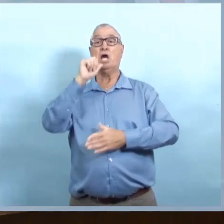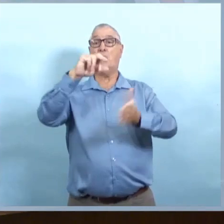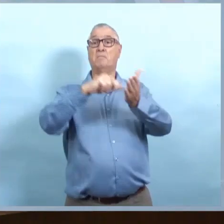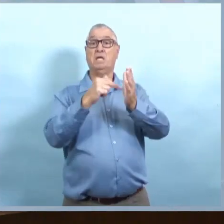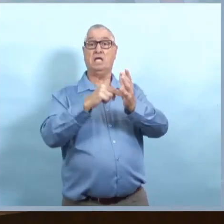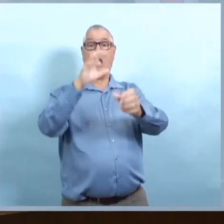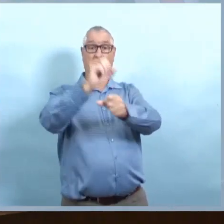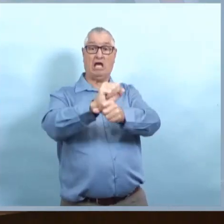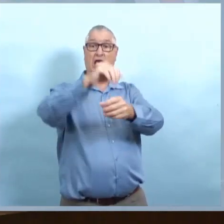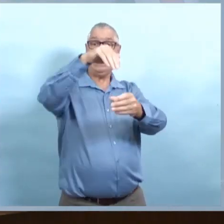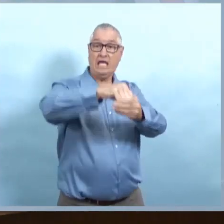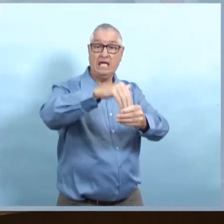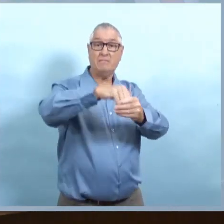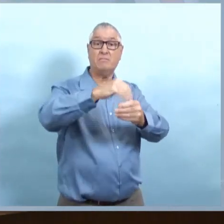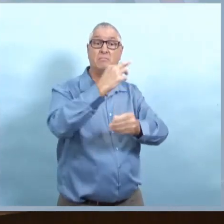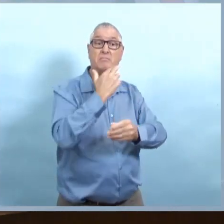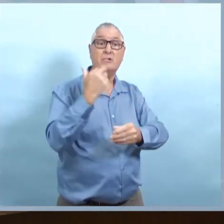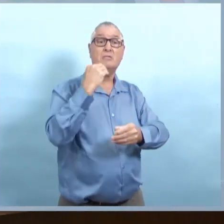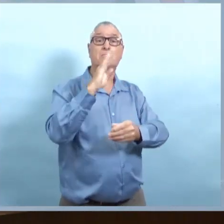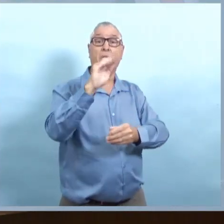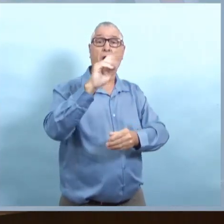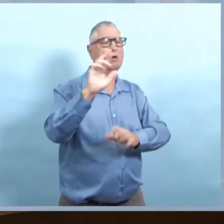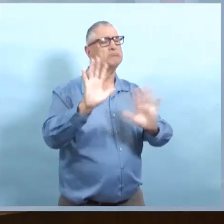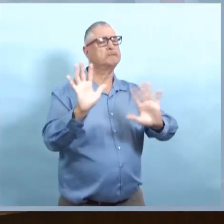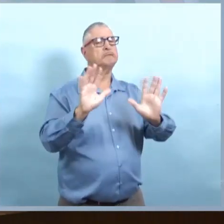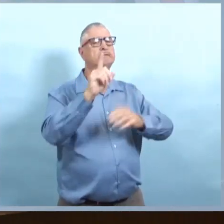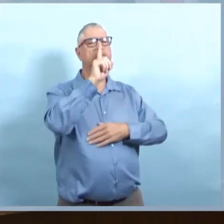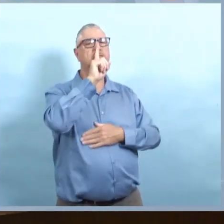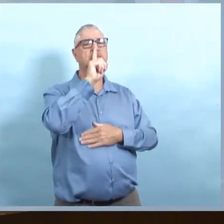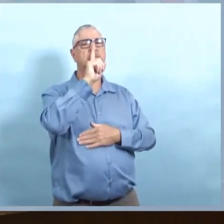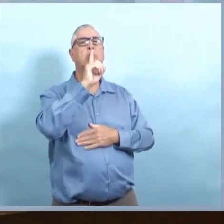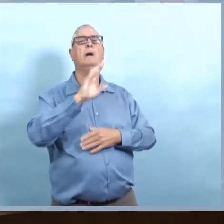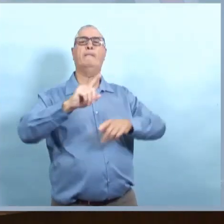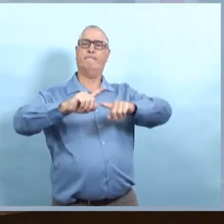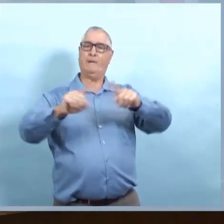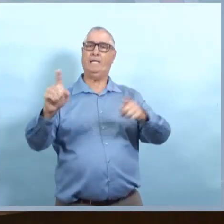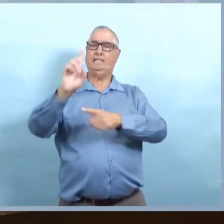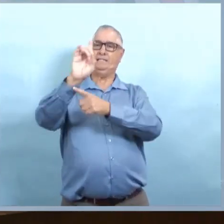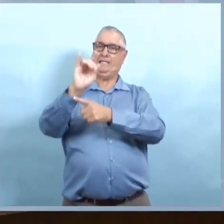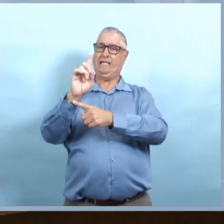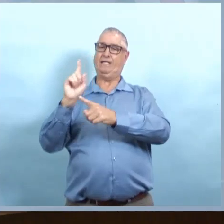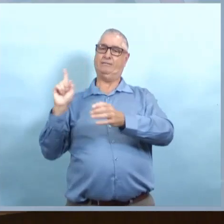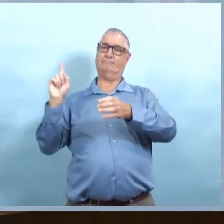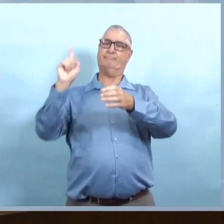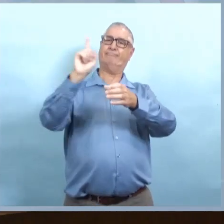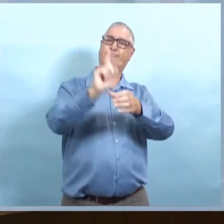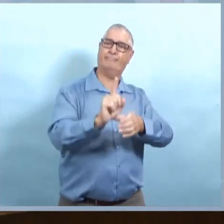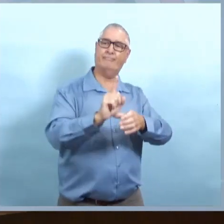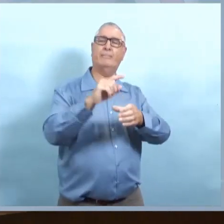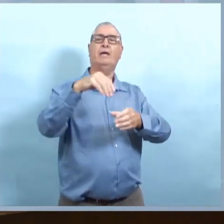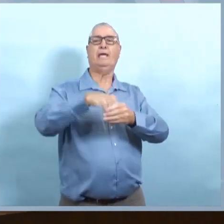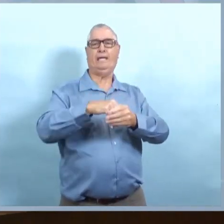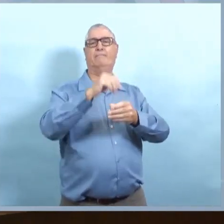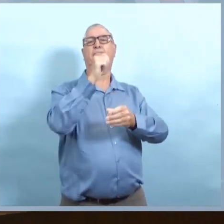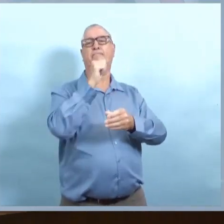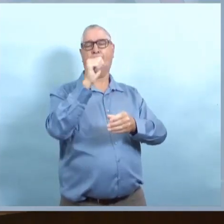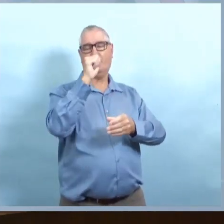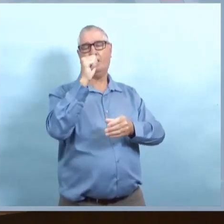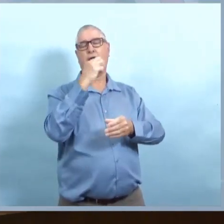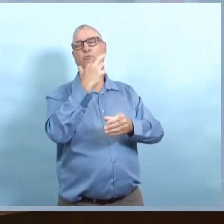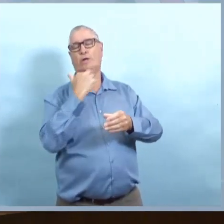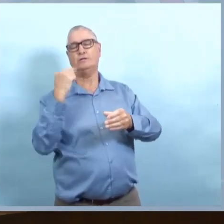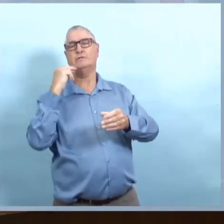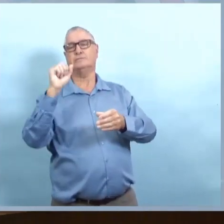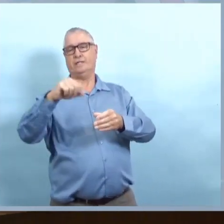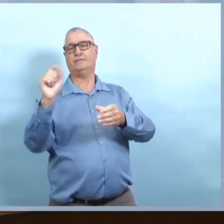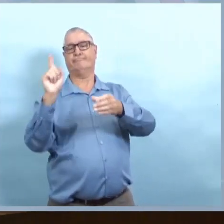des cas dans les deux dernières semaines qui étaient à un bar ou restaurant pendant la période d'acquisition. Est-ce que